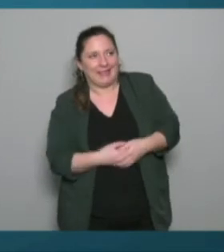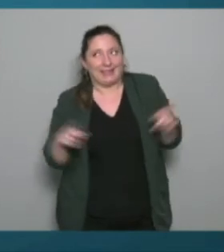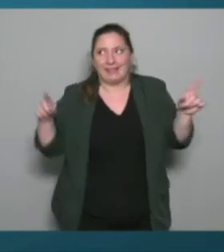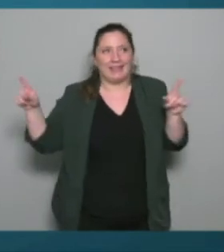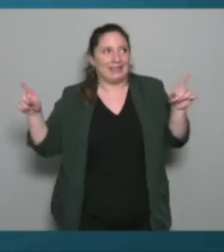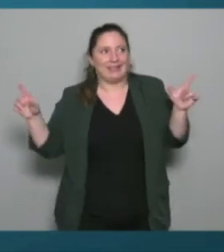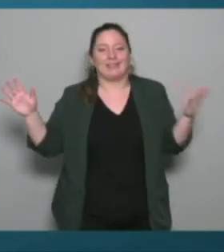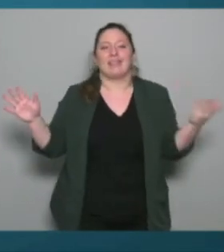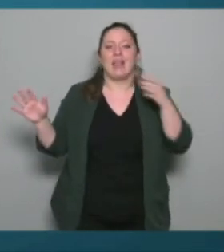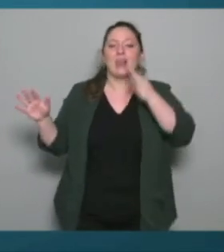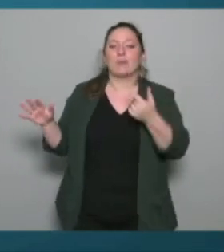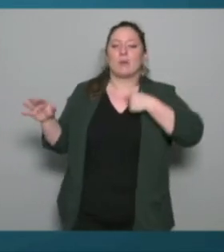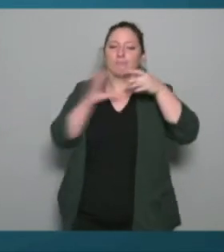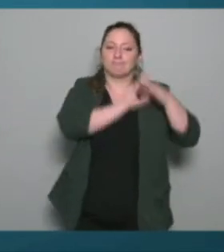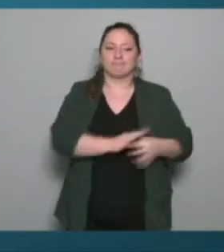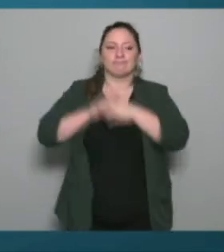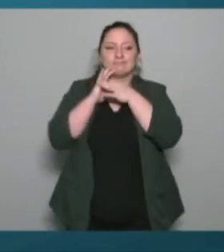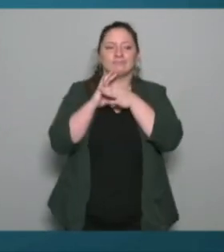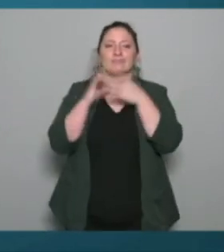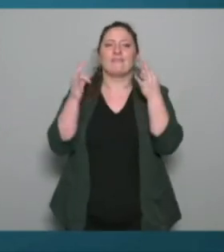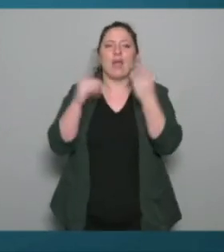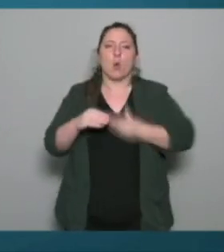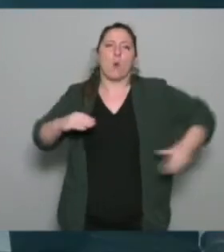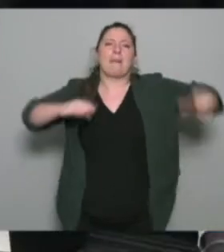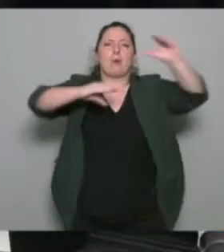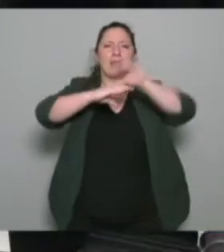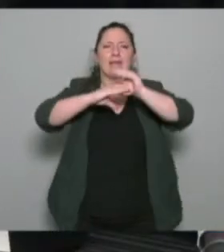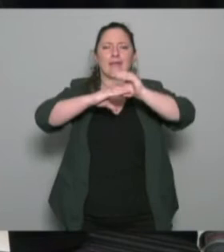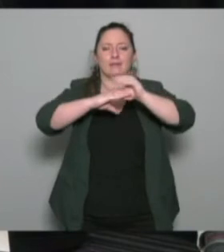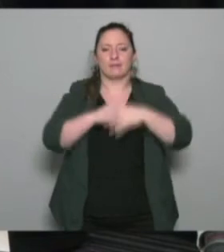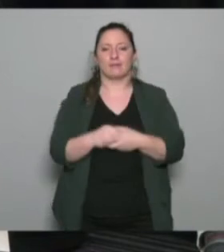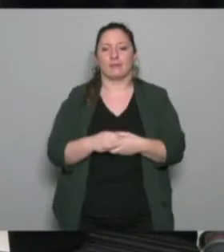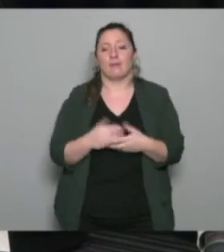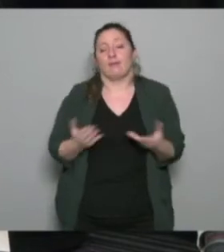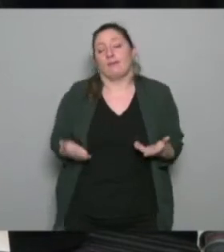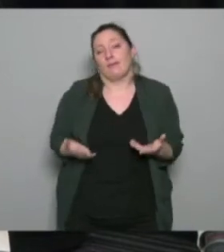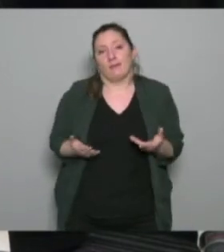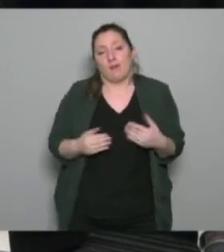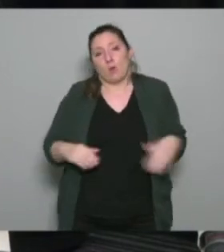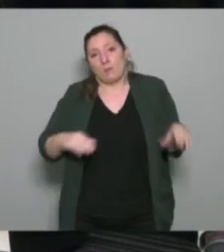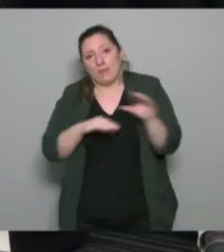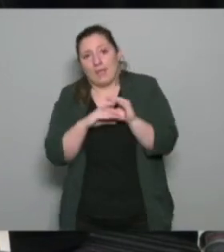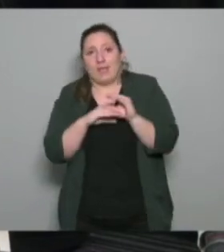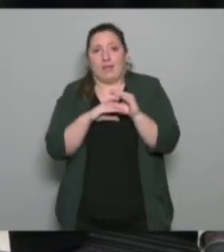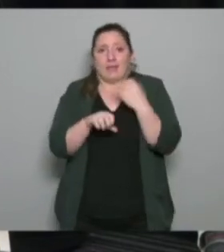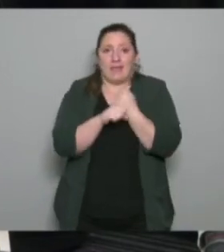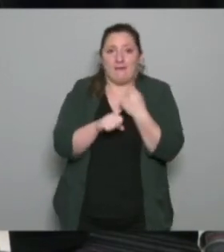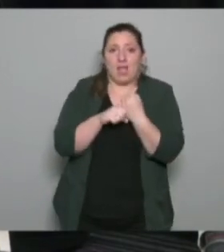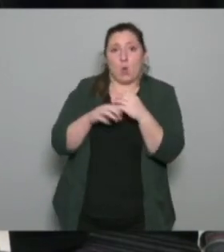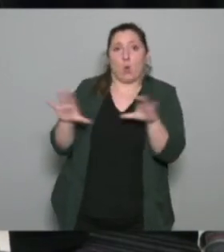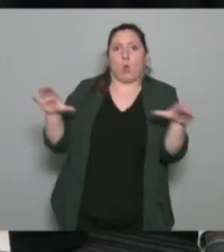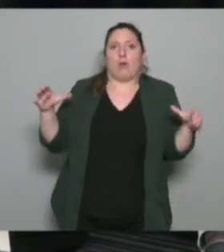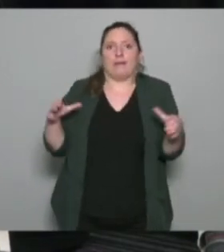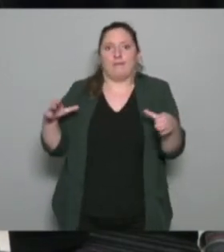oui juste pour rebondir sur la complémentarité en fait la complémentarité la coopération je pense que ce sont vraiment